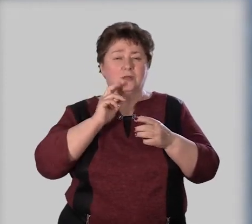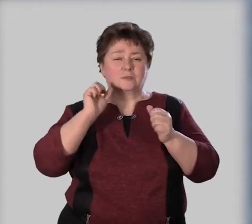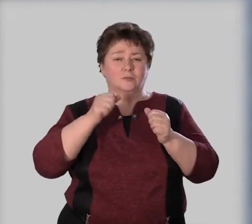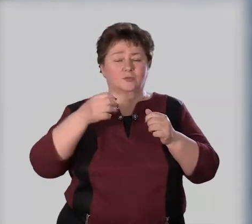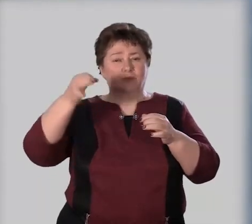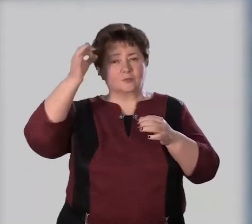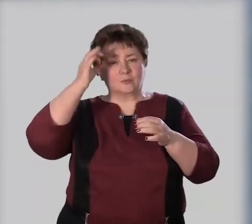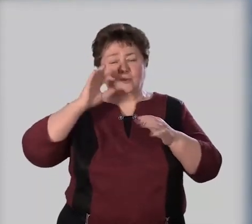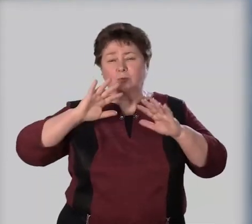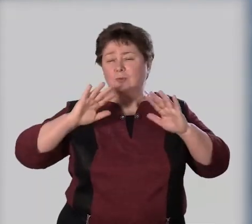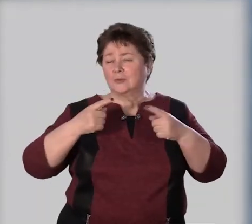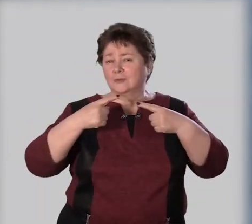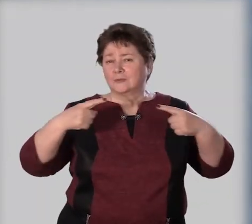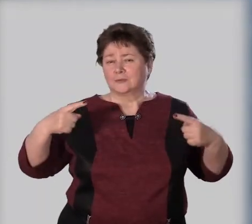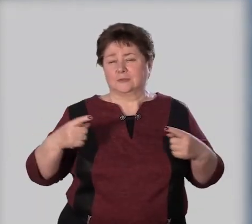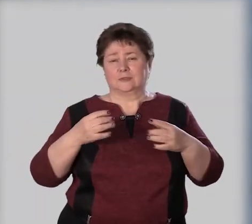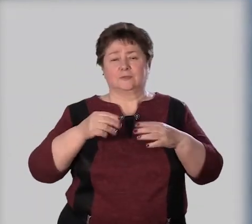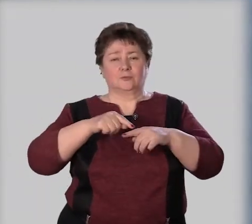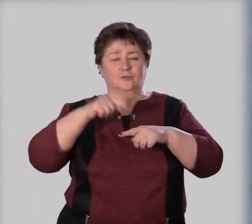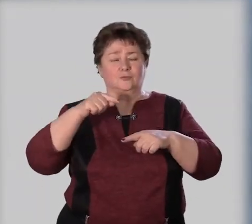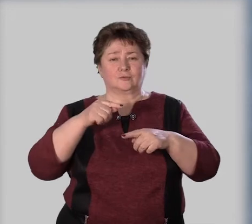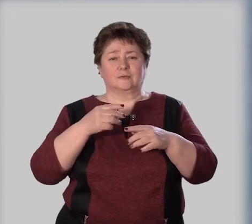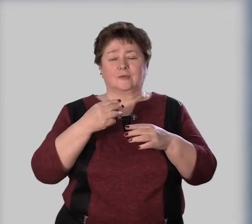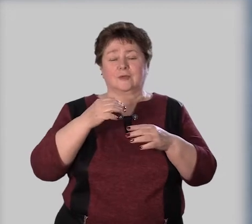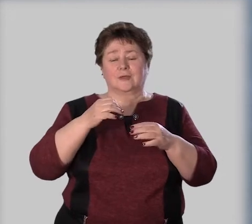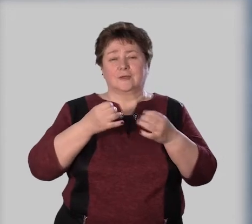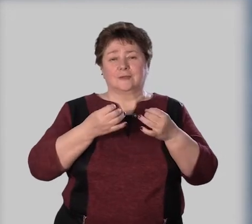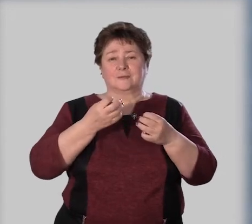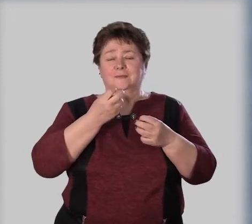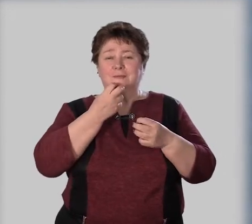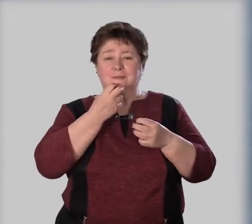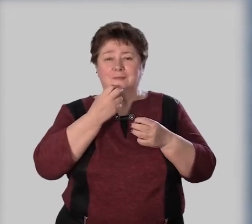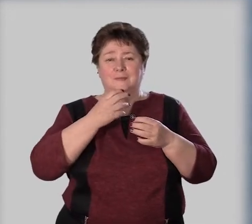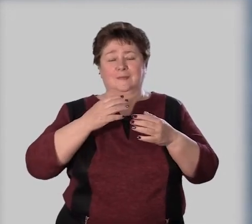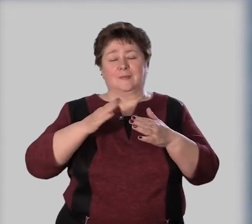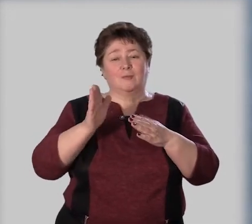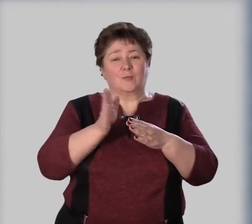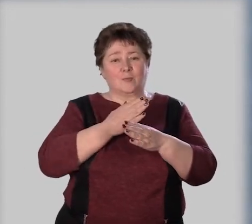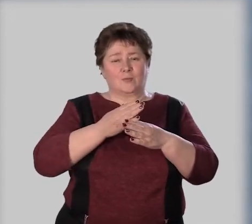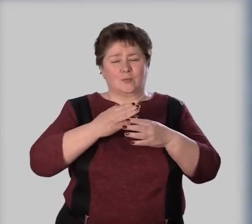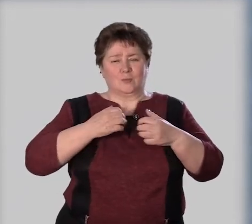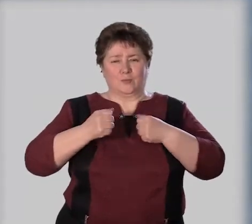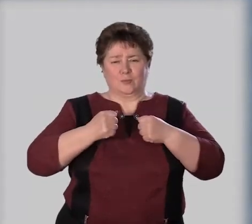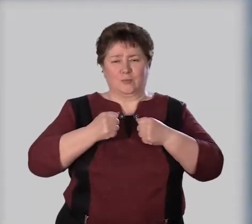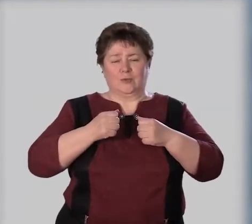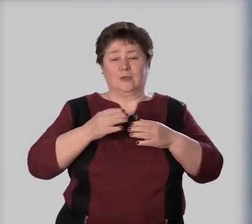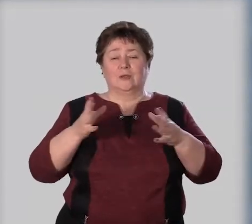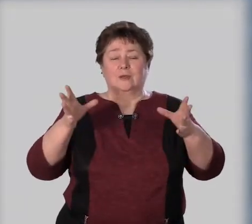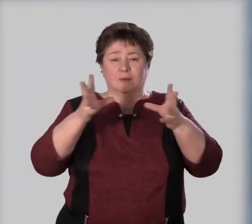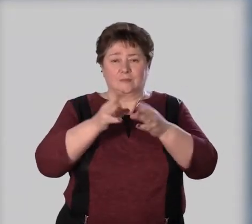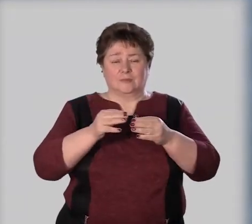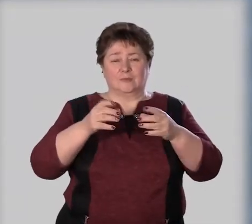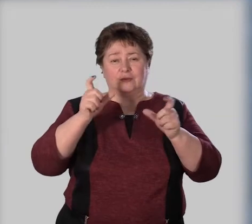каждый может вспомнить массу ситуаций, в которых чувство юмора снижало напряжение и объединяло людей.